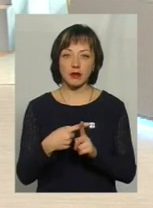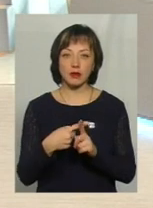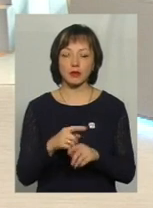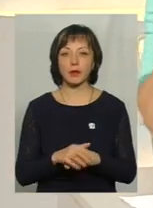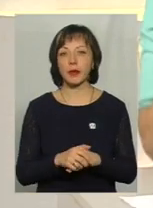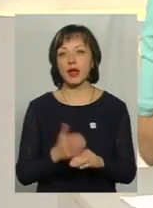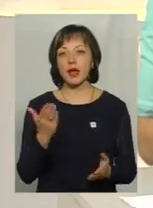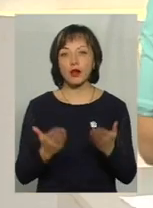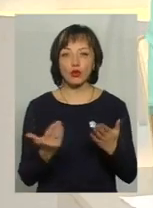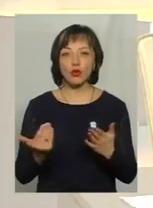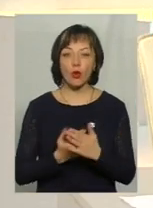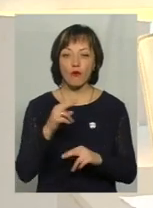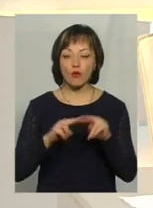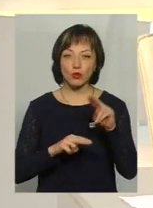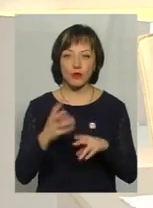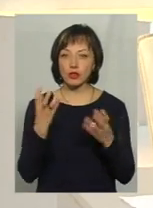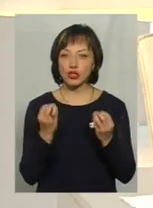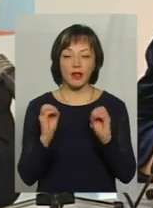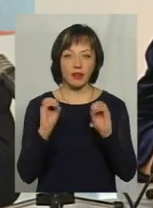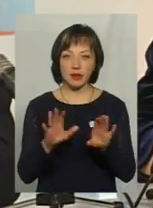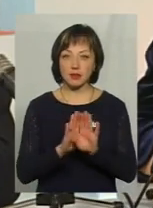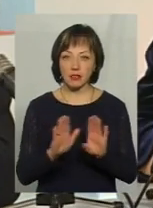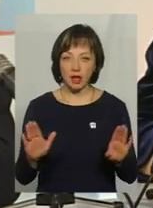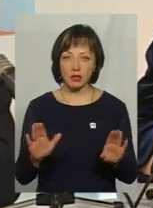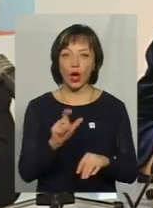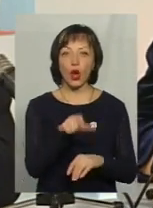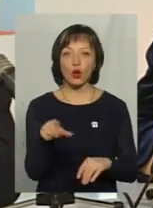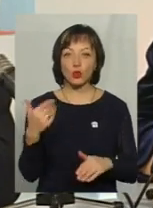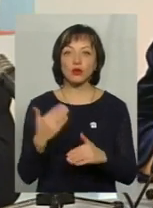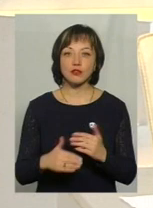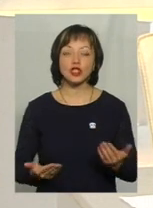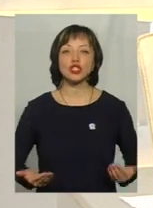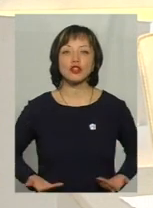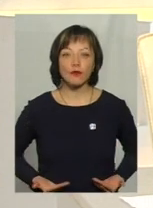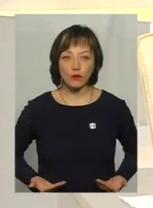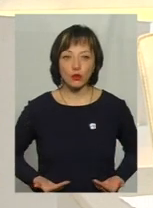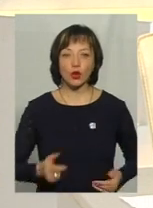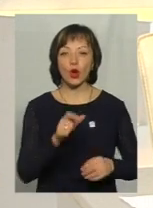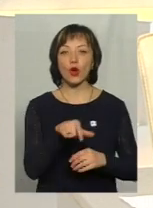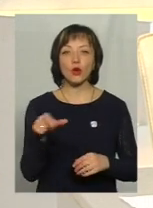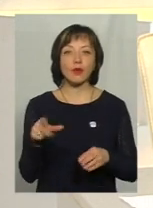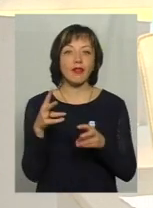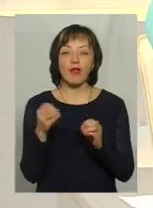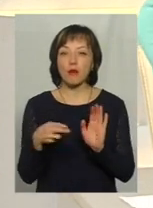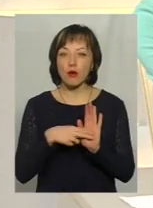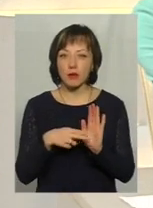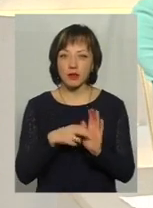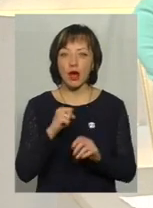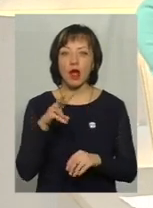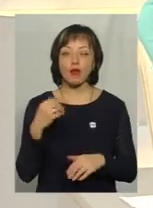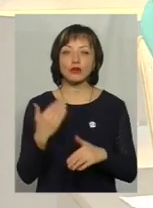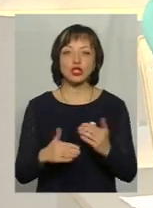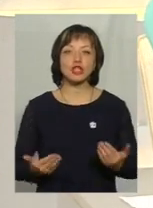Тобто, якщо новобудова ще не здана, але люди вже живуть, люди не прописані, але вже